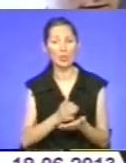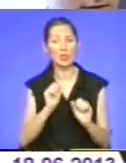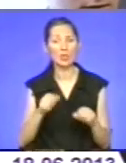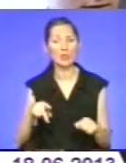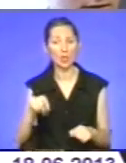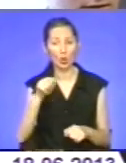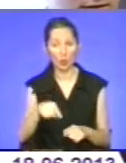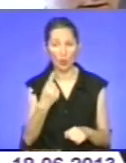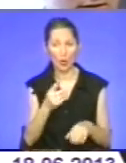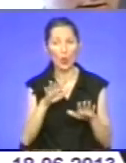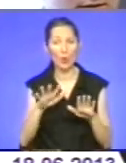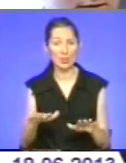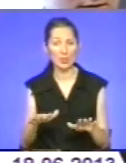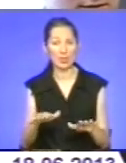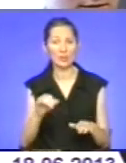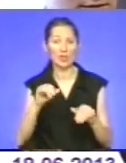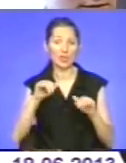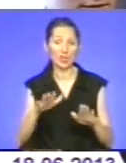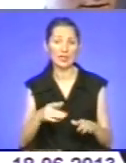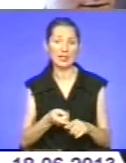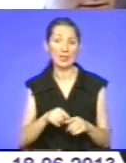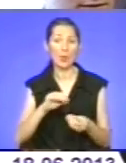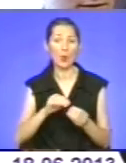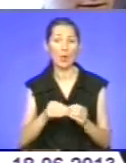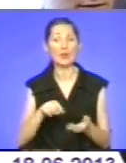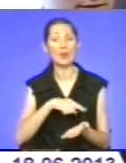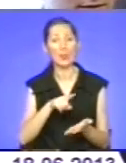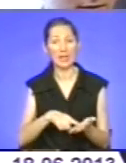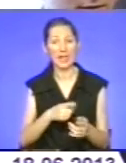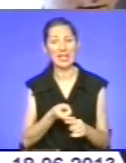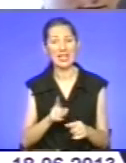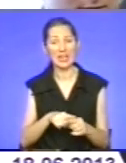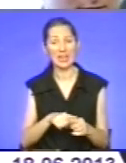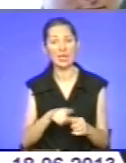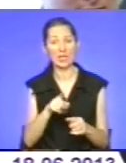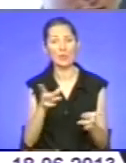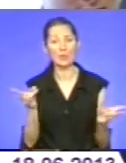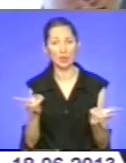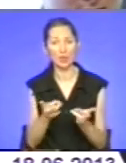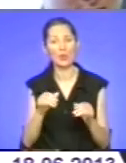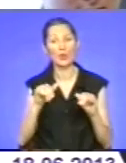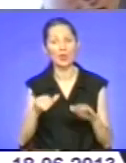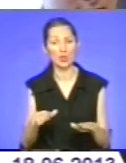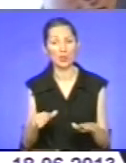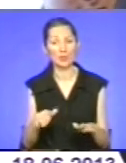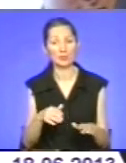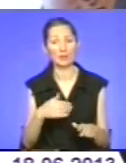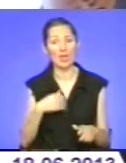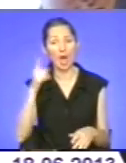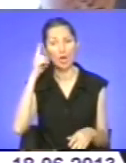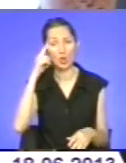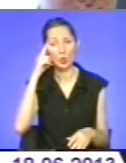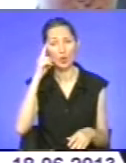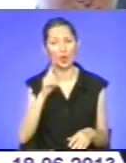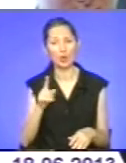в одному місці, і вирішити ті проблемні питання, які їм потрібно вирішувати. Я думаю, що